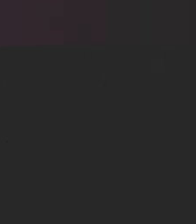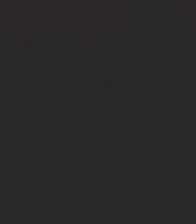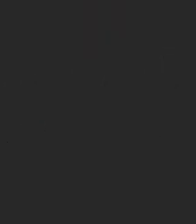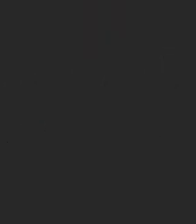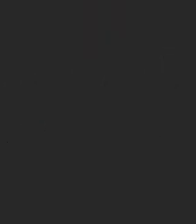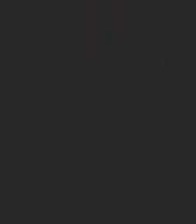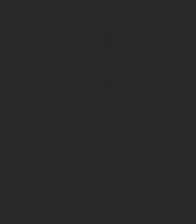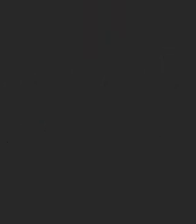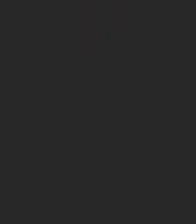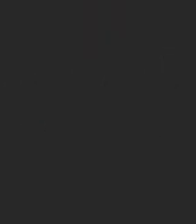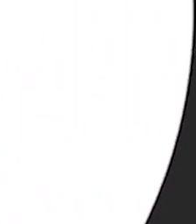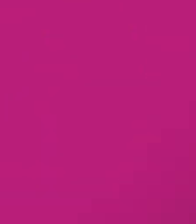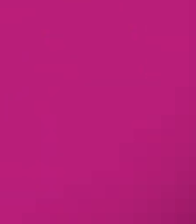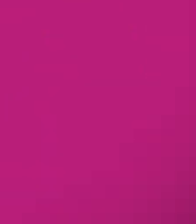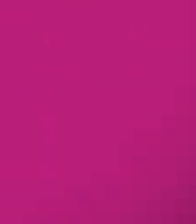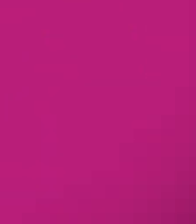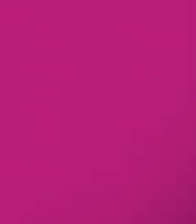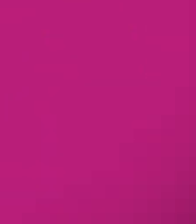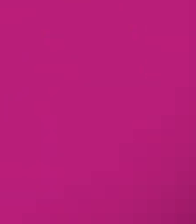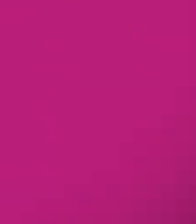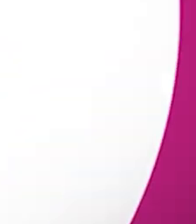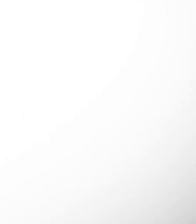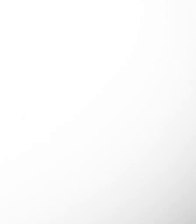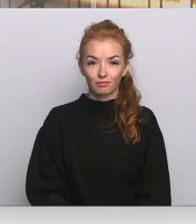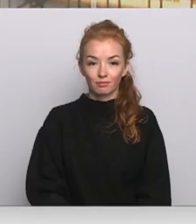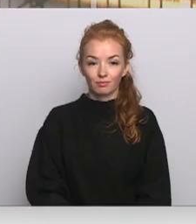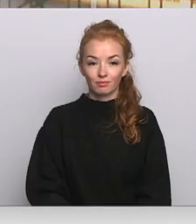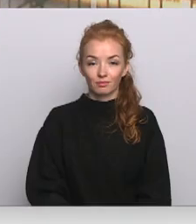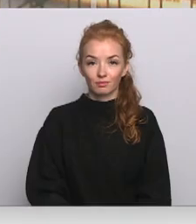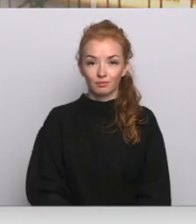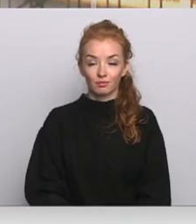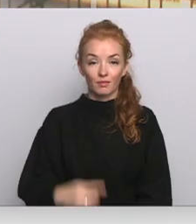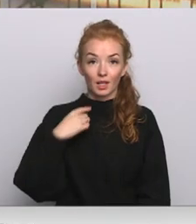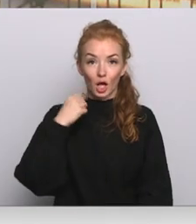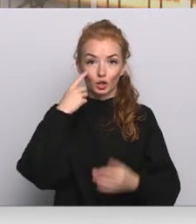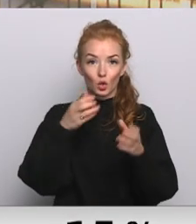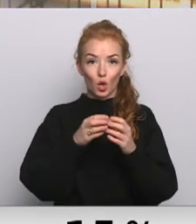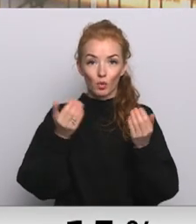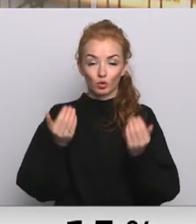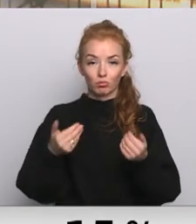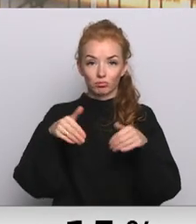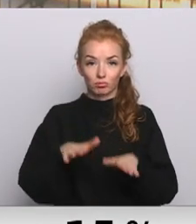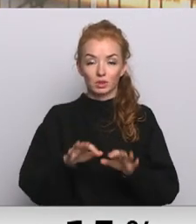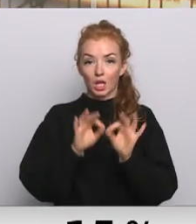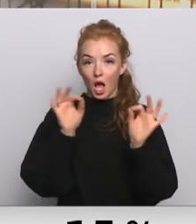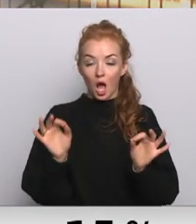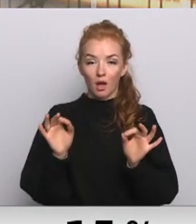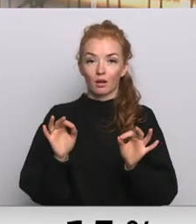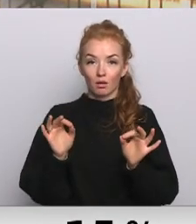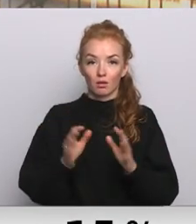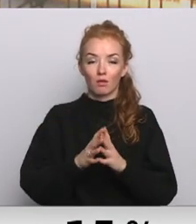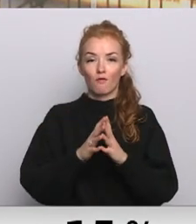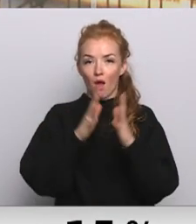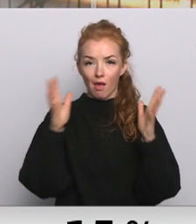Re! Viss ēters ir te! Rīgas domas šodien pieņēma lēmumu sākt ievērojami